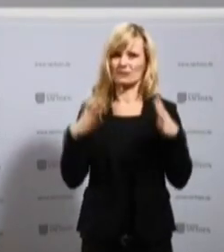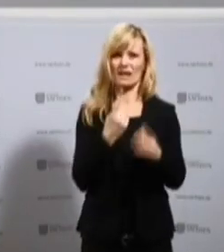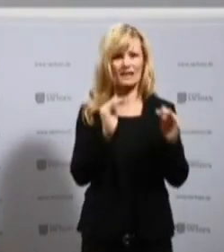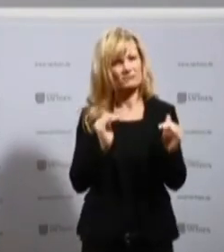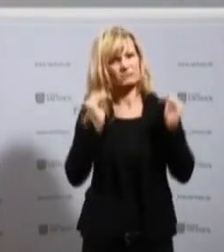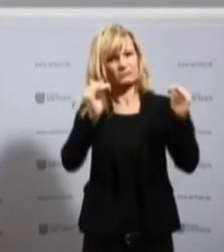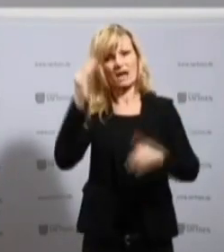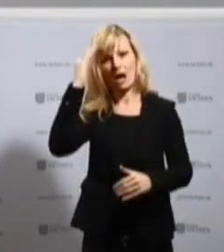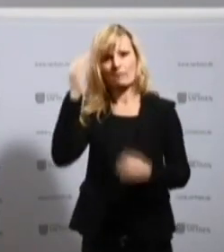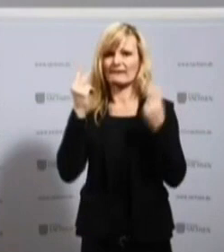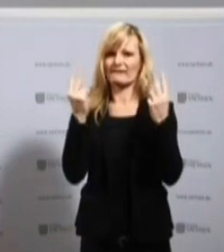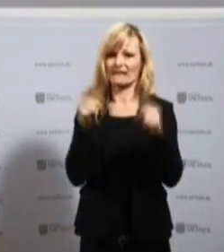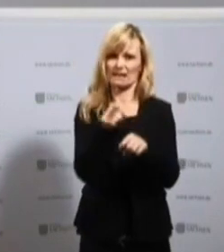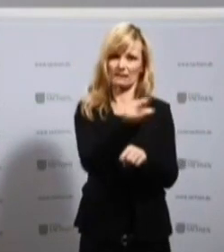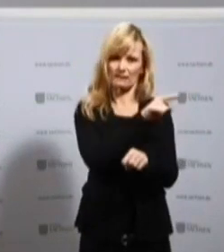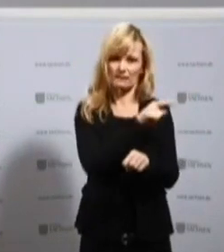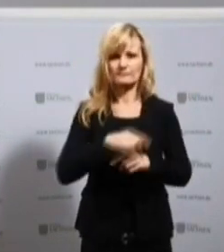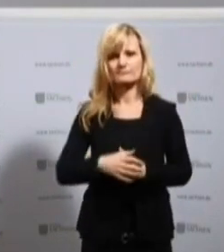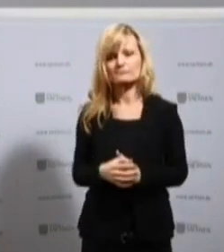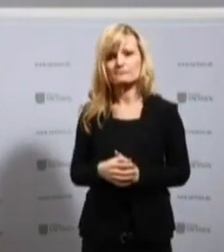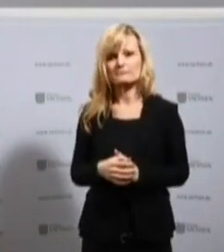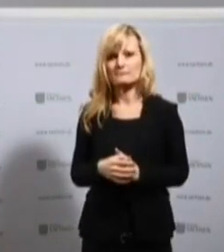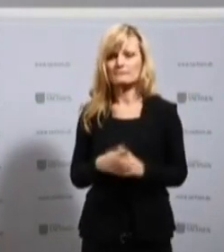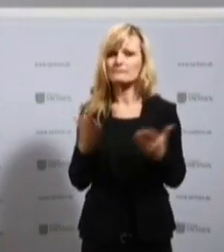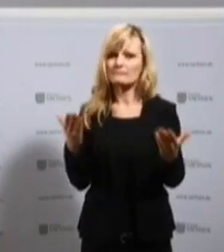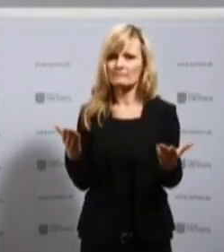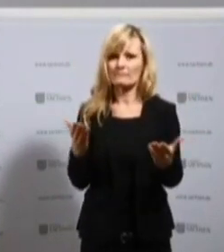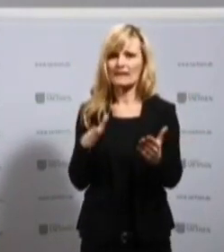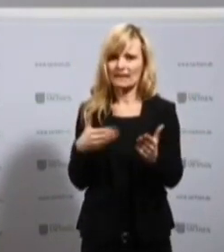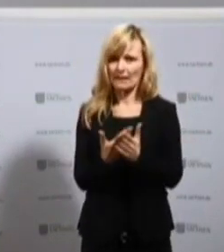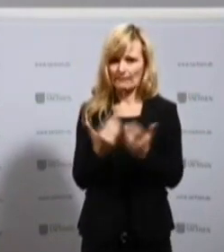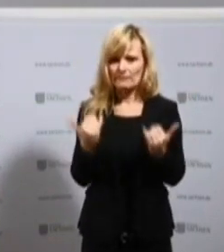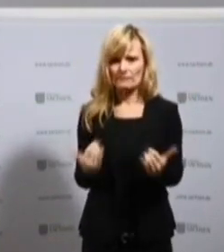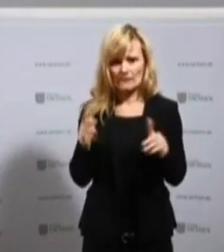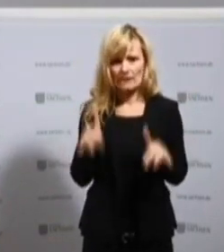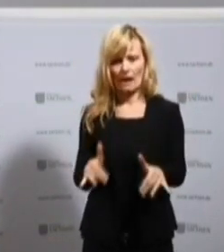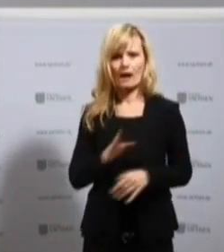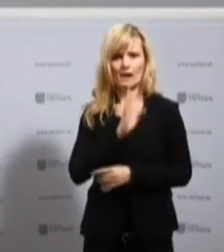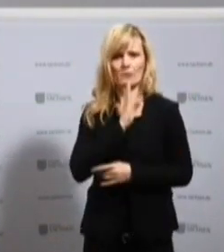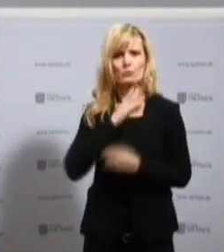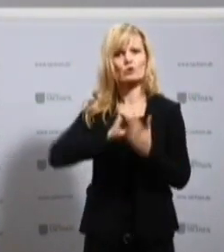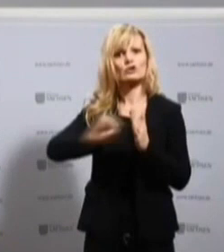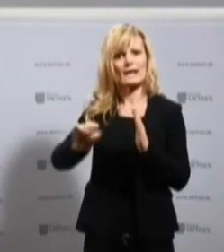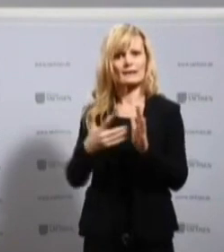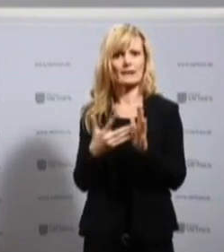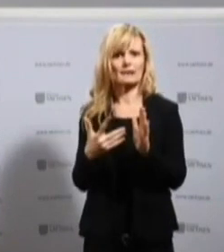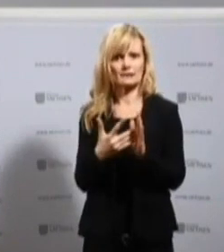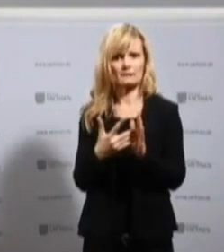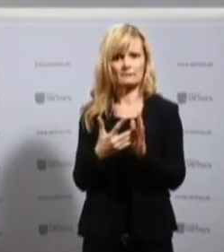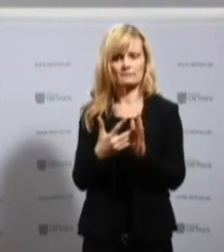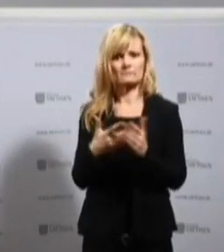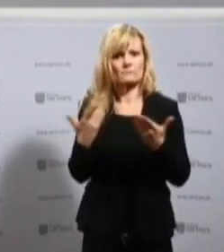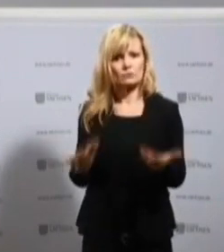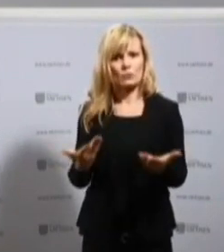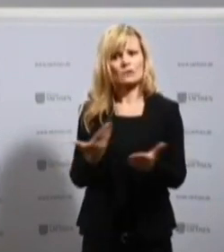Priorität. Es gibt inzwischen genügend Schnelltests auf dem Markt, sodass auch da die Möglichkeit besteht, diese